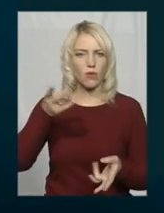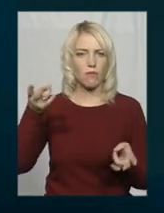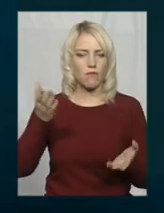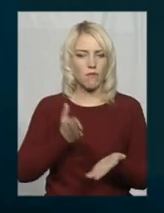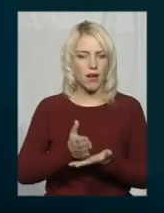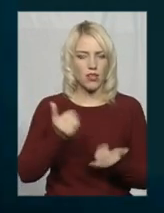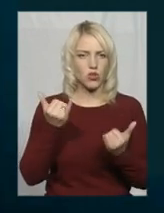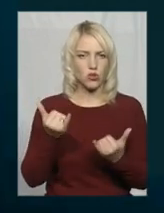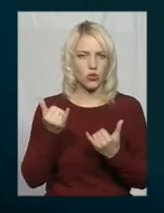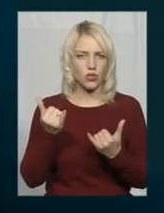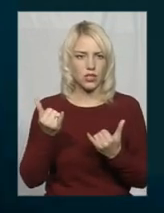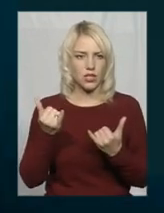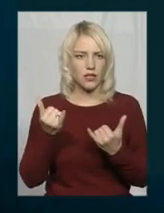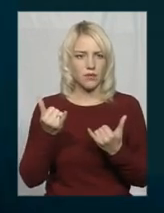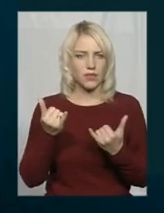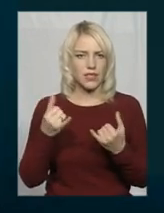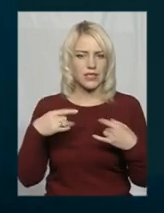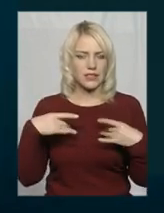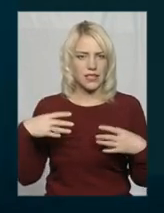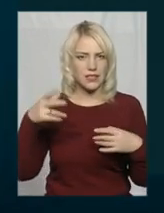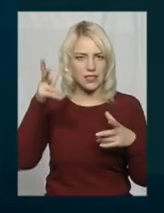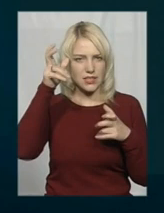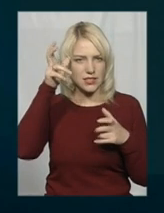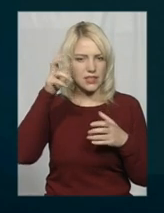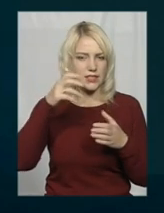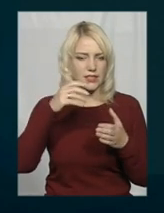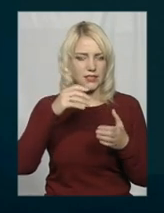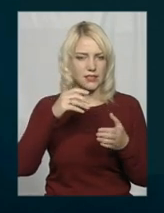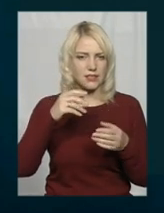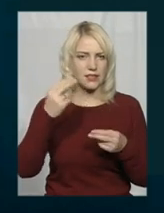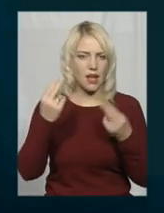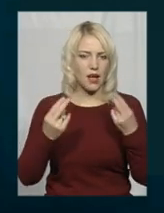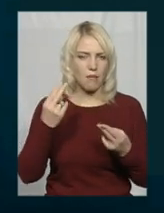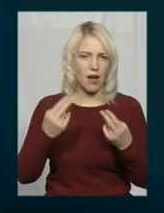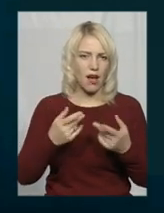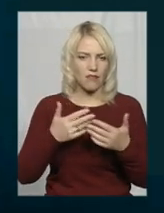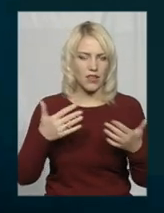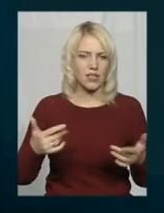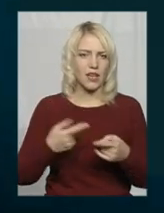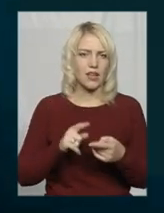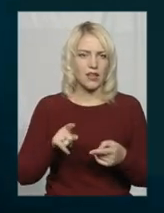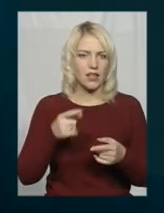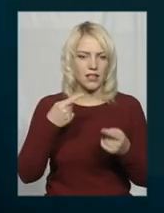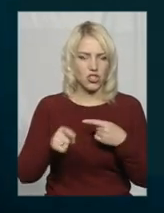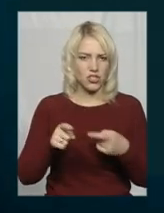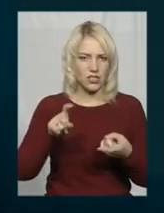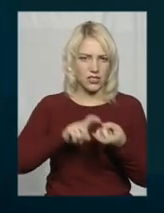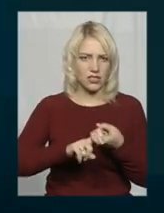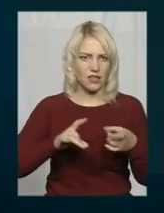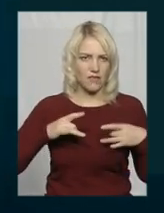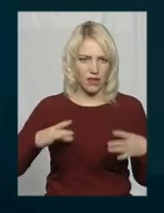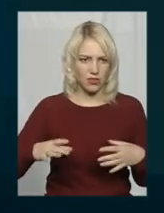цілковито поганське забавлення, яке пов'язане з іншим святом, так само кельтійсько-їрландським, яке називається